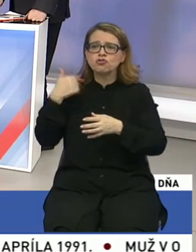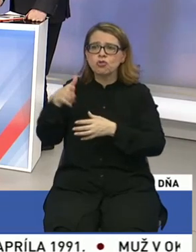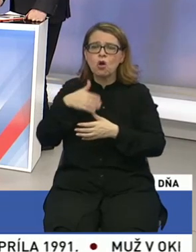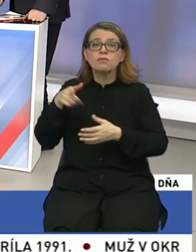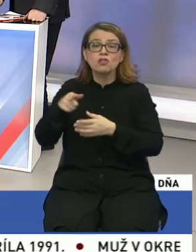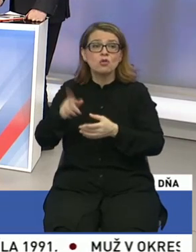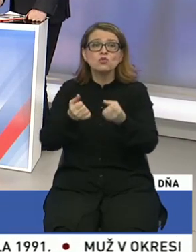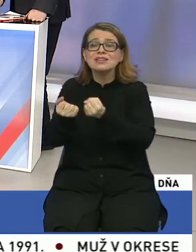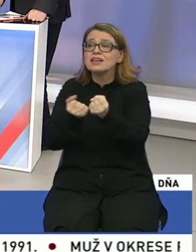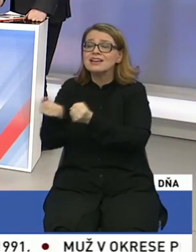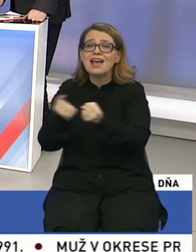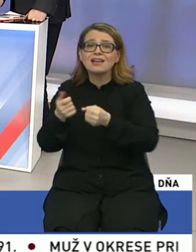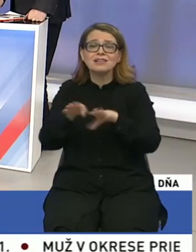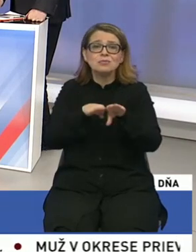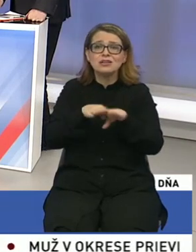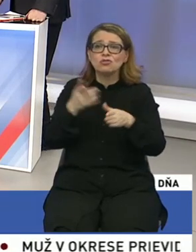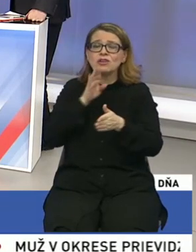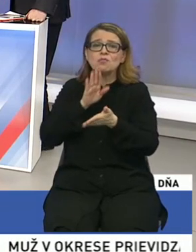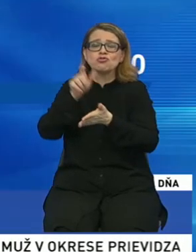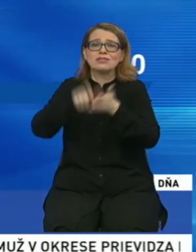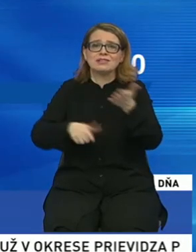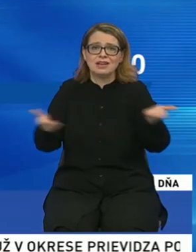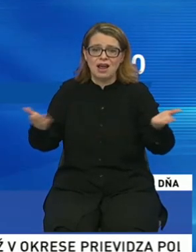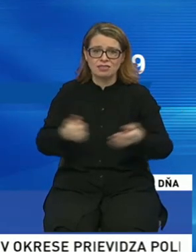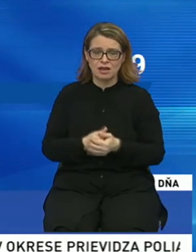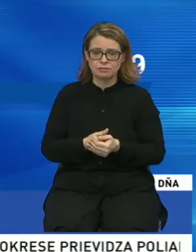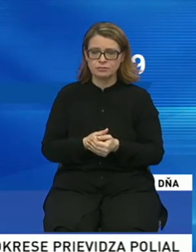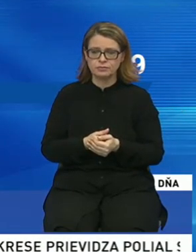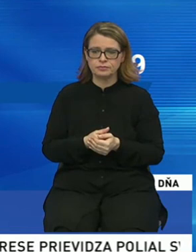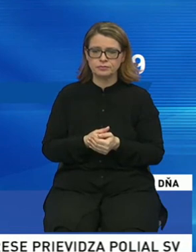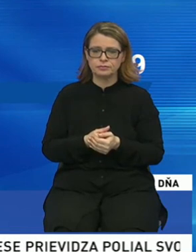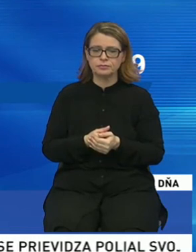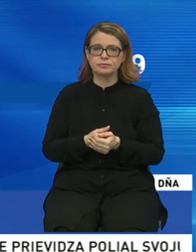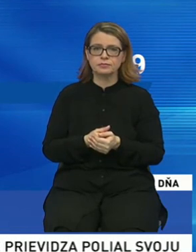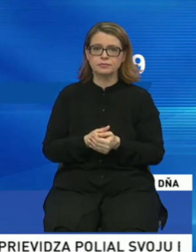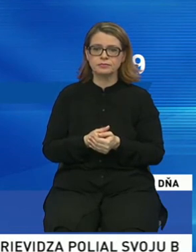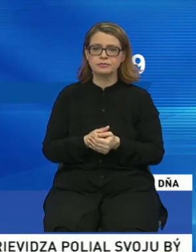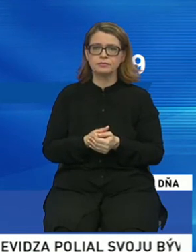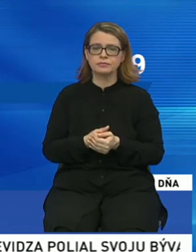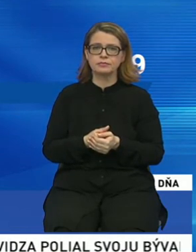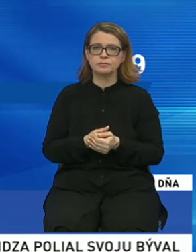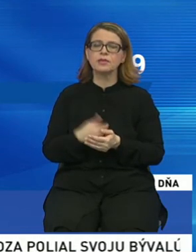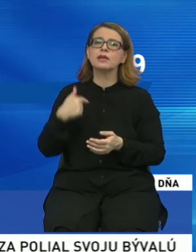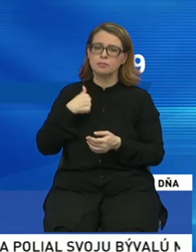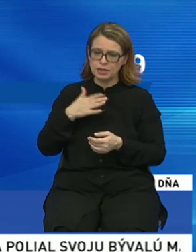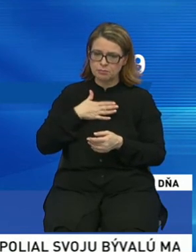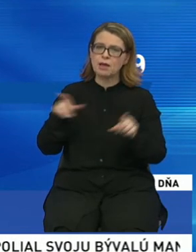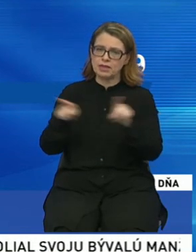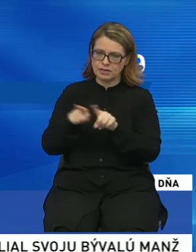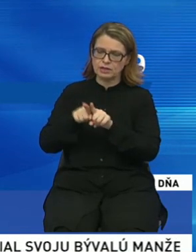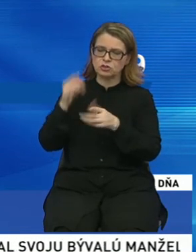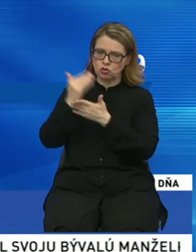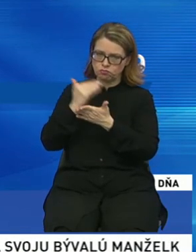ministerstvo. To nemôže byť nejaká mimo parlamentná strana, ktorá to bude organizovať. Nech sa páči. Jozef, my máme takisto program,